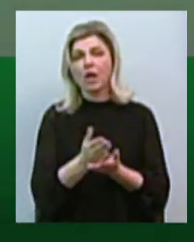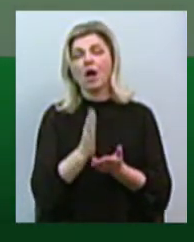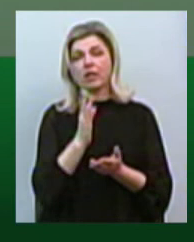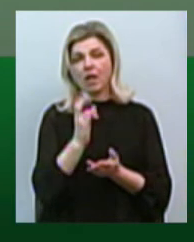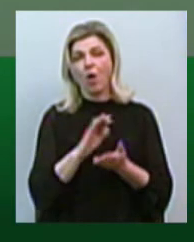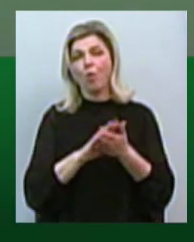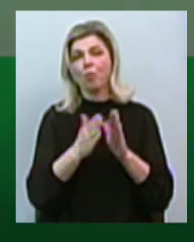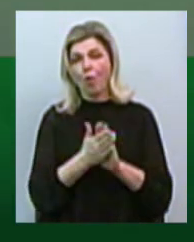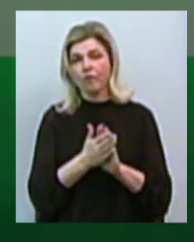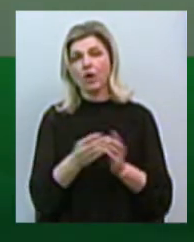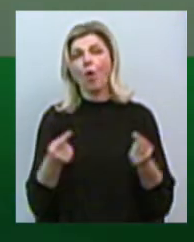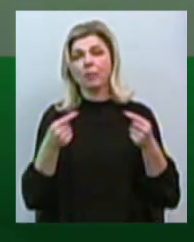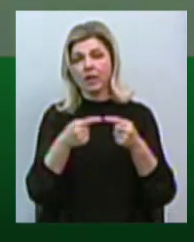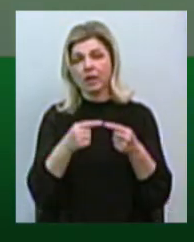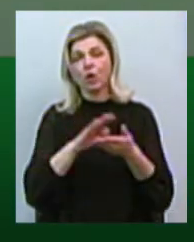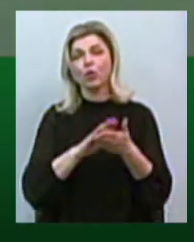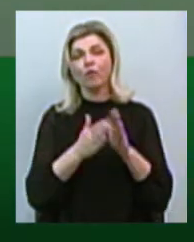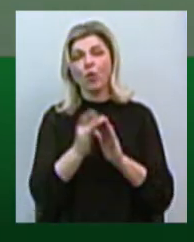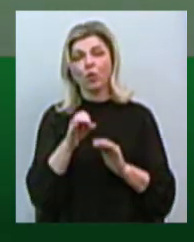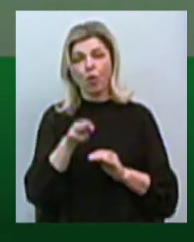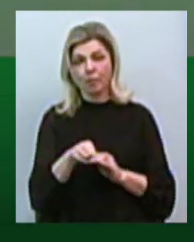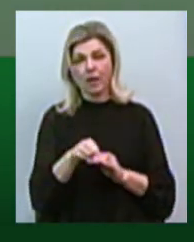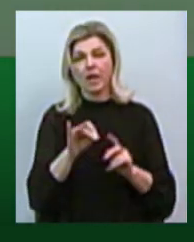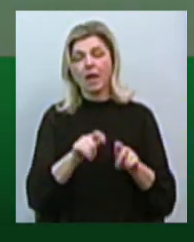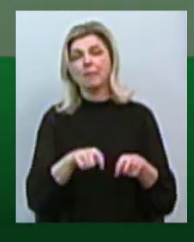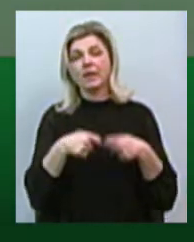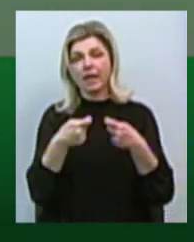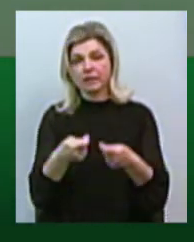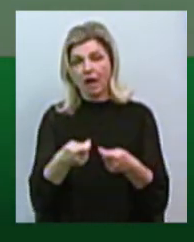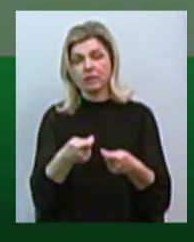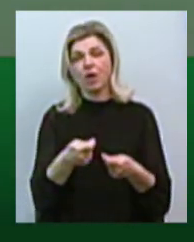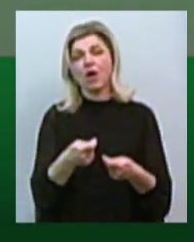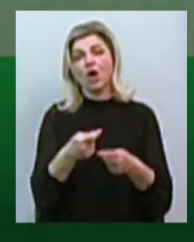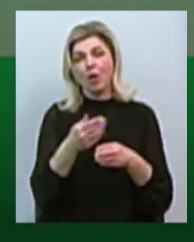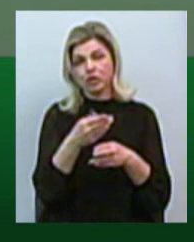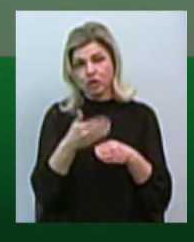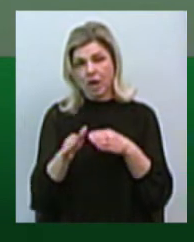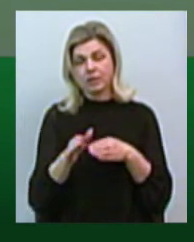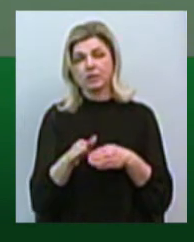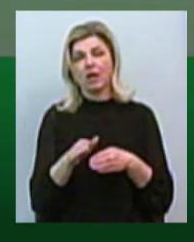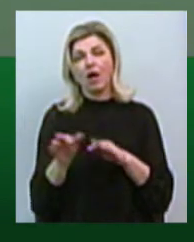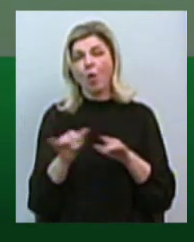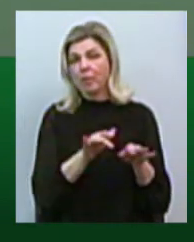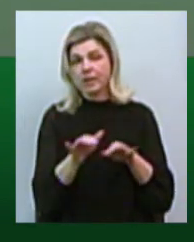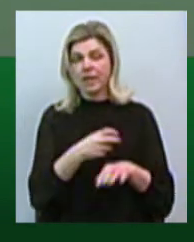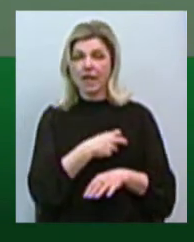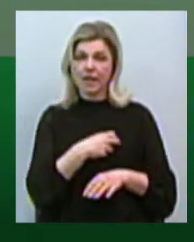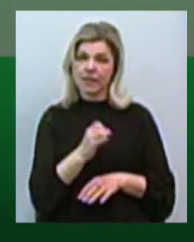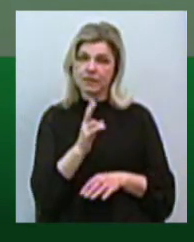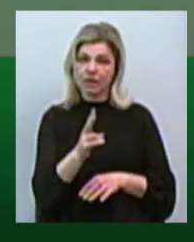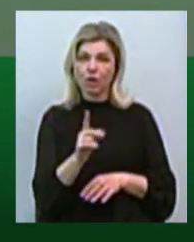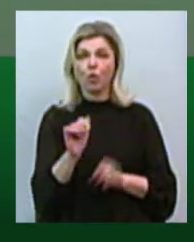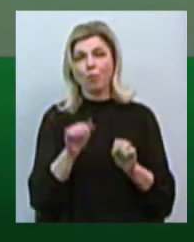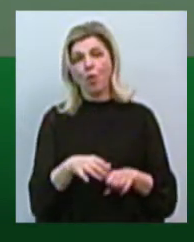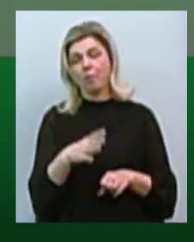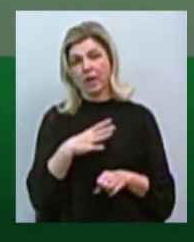визначених концесійним договором. А також передбачає передачу концесіонеру переважної частини операційного ризику, що охоплює ризик